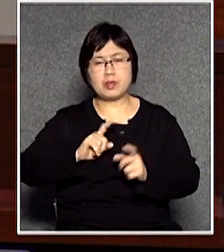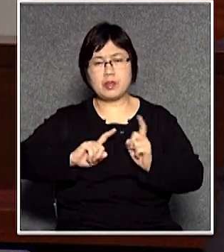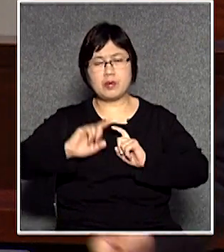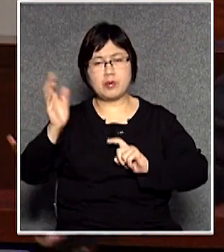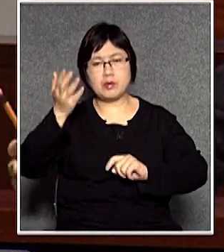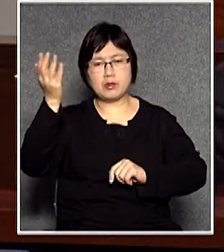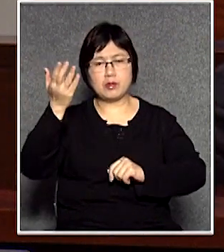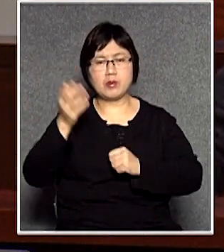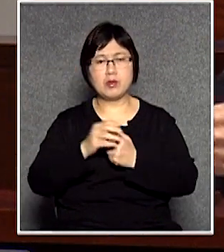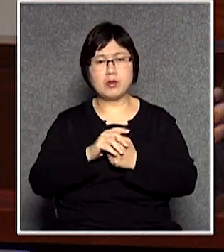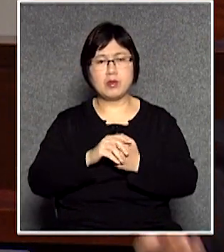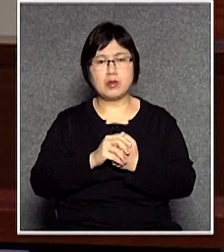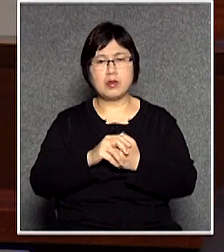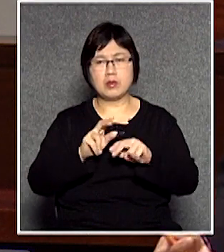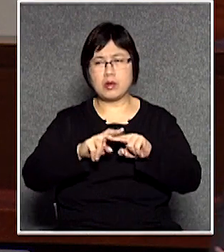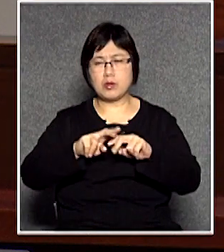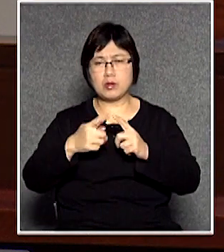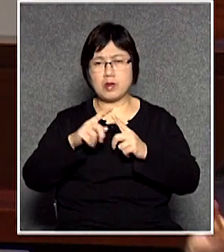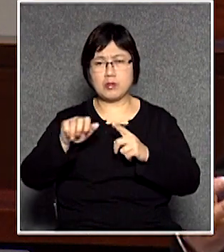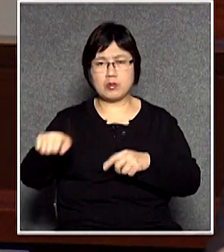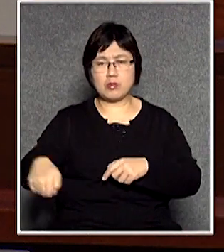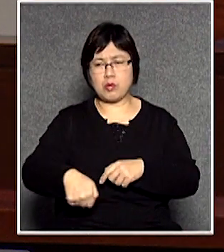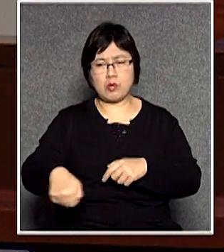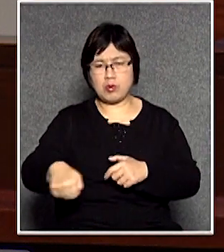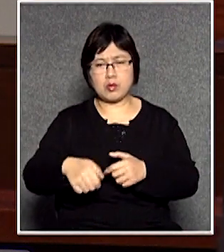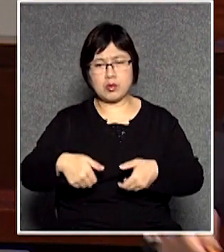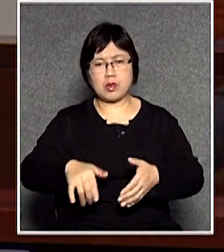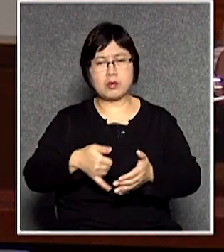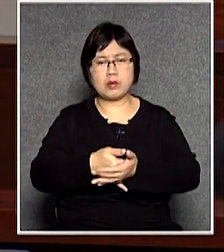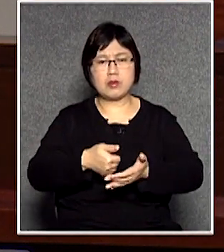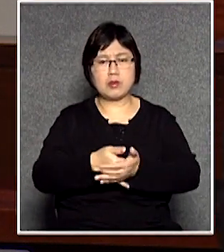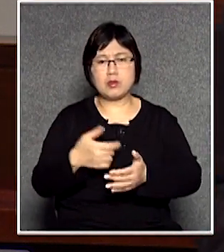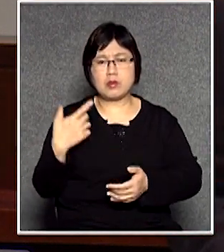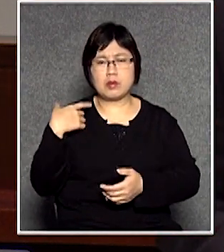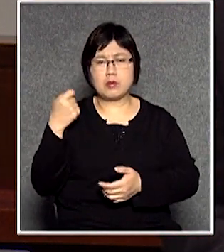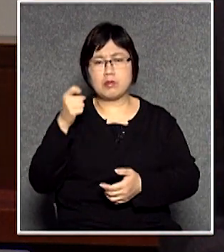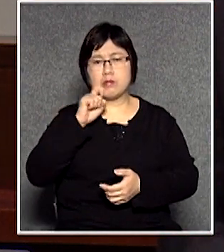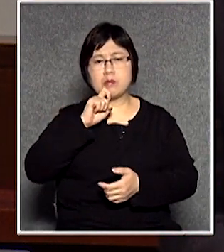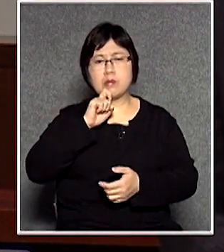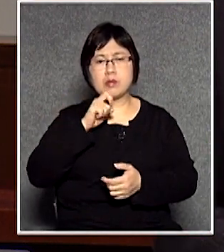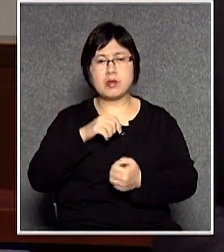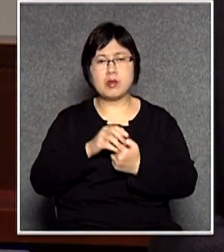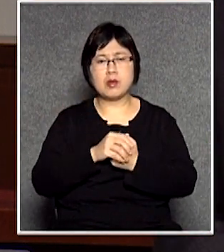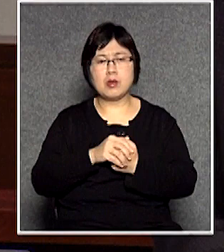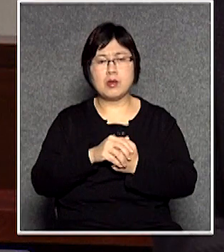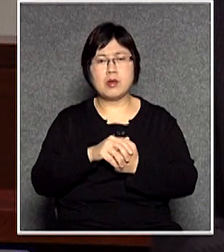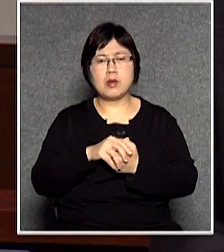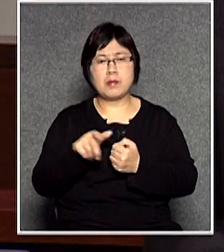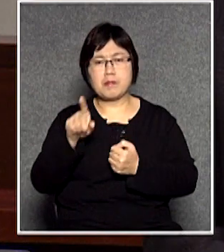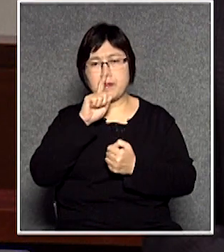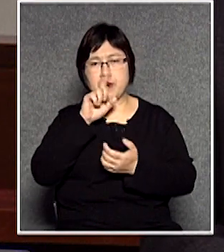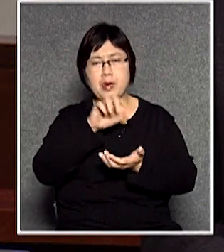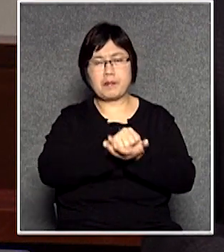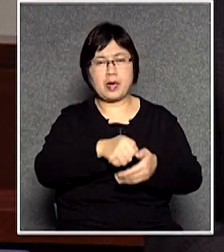那些在大陸來的人拖劫左外街道最近出現這陣子很流行的大媽霸佔街